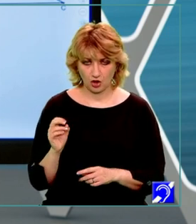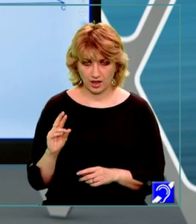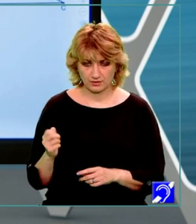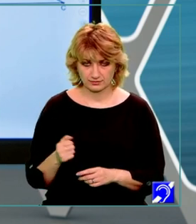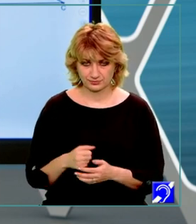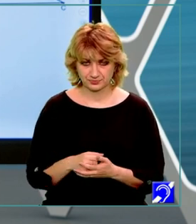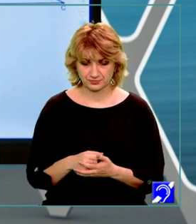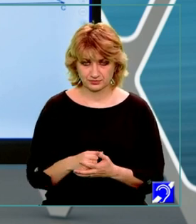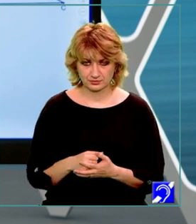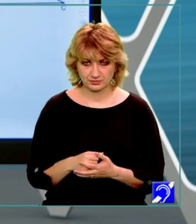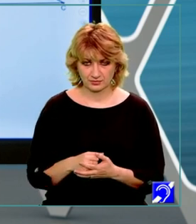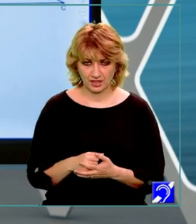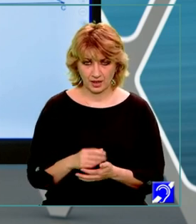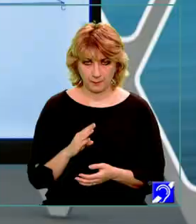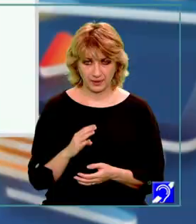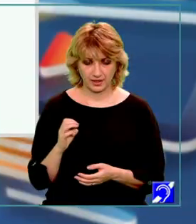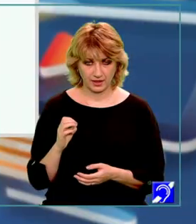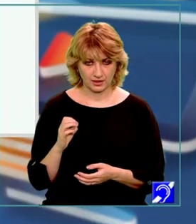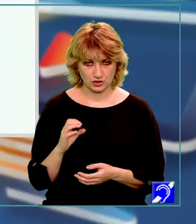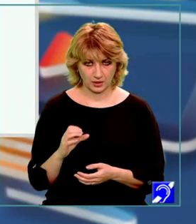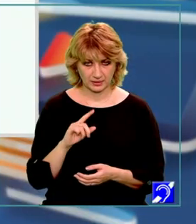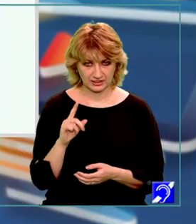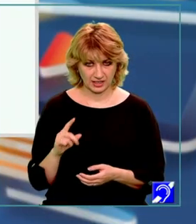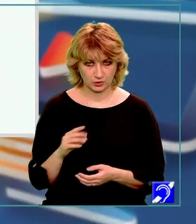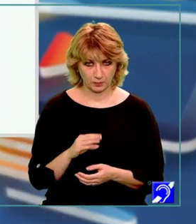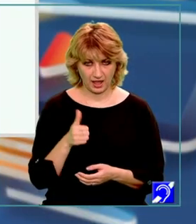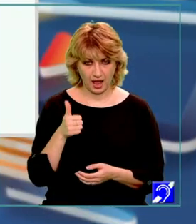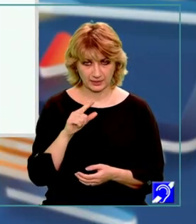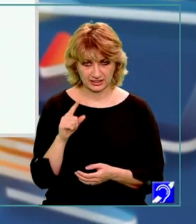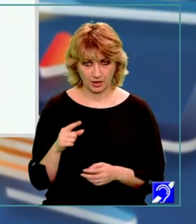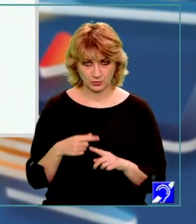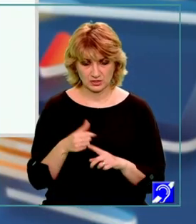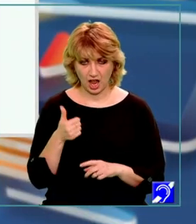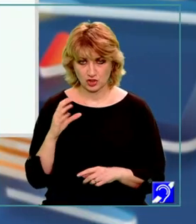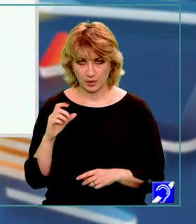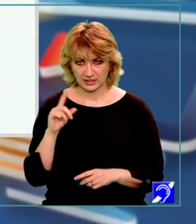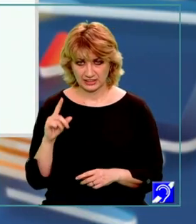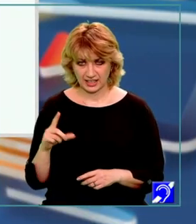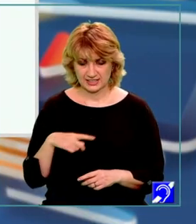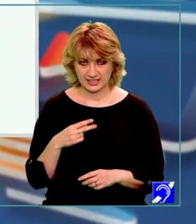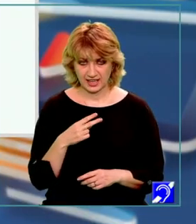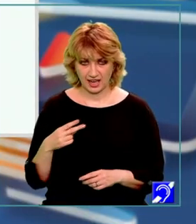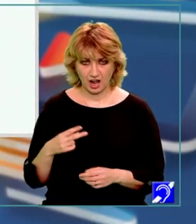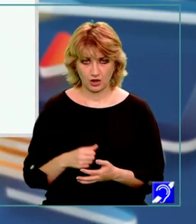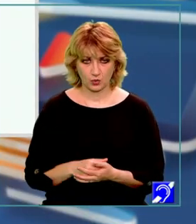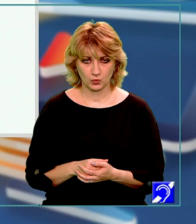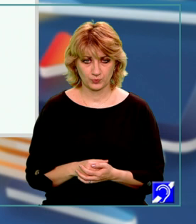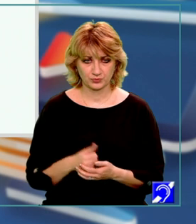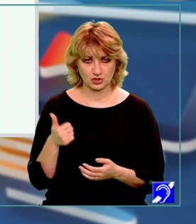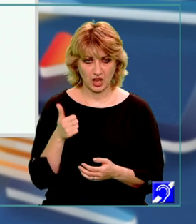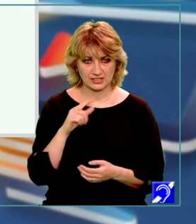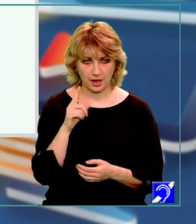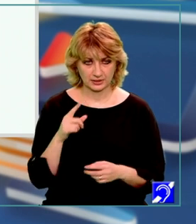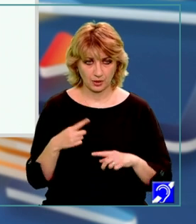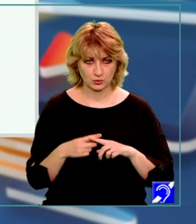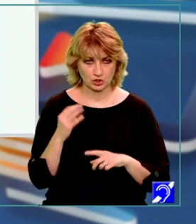BC pătrat este egal cu BA la pătrat plus AC la pătrat este egal cu 6 la pătrat